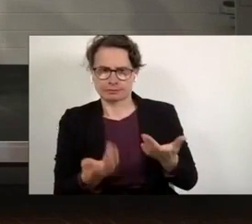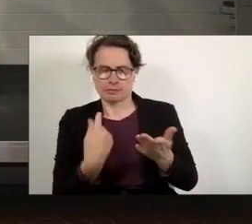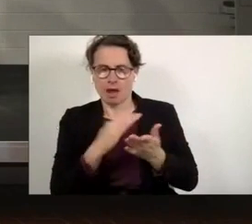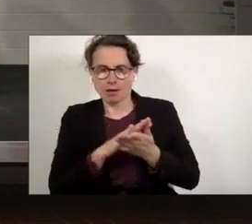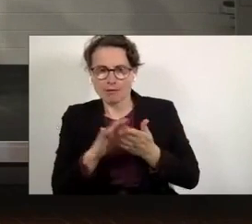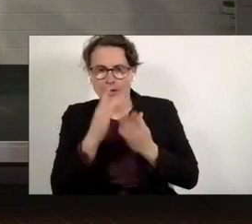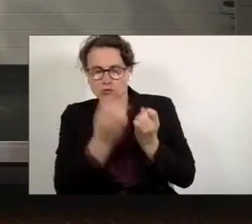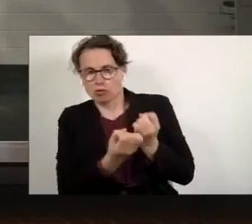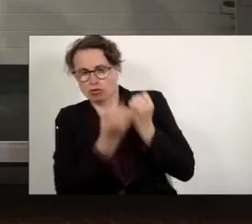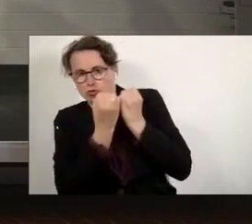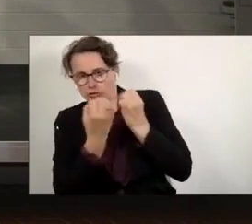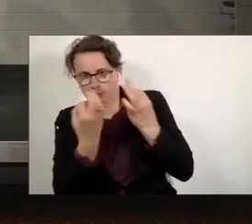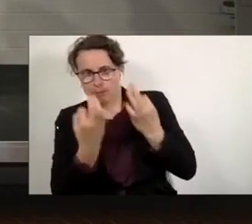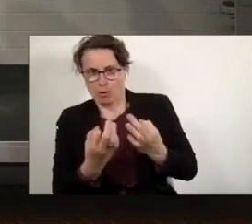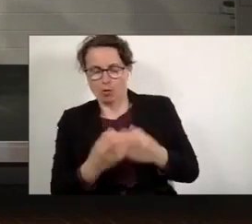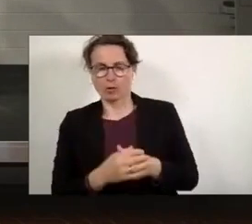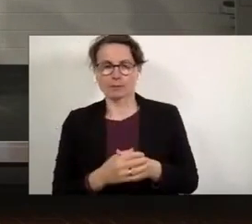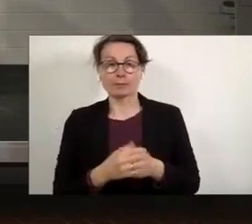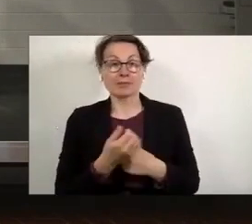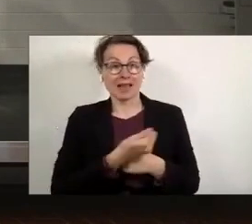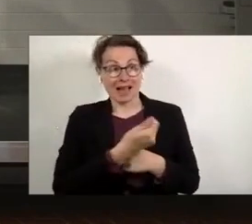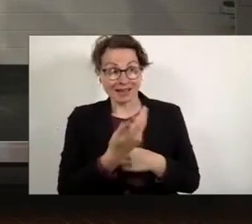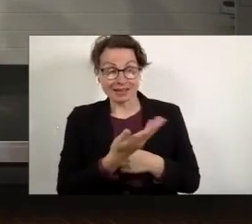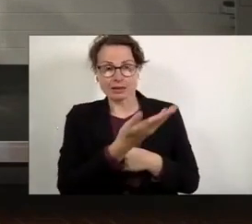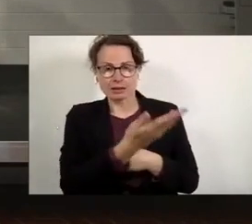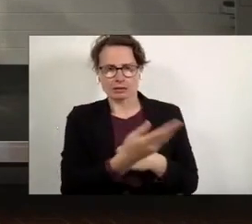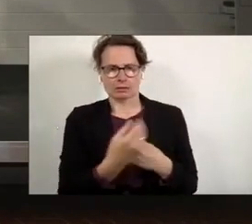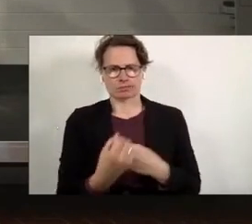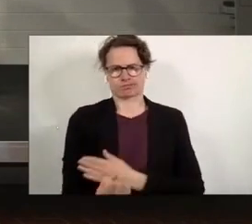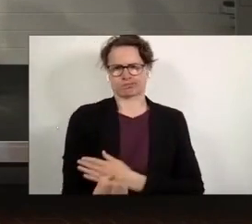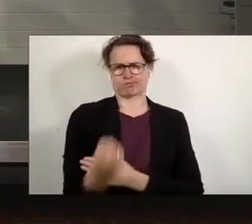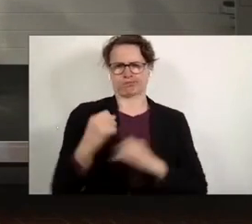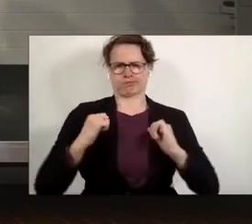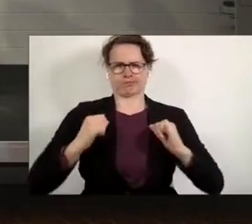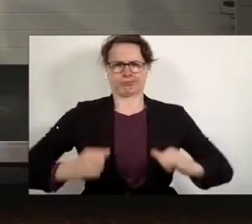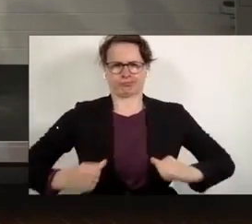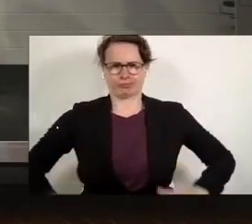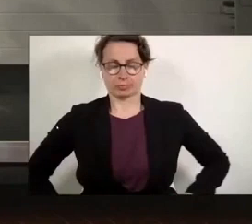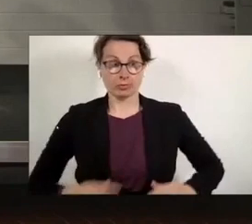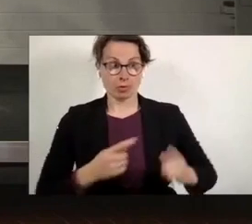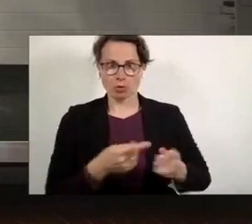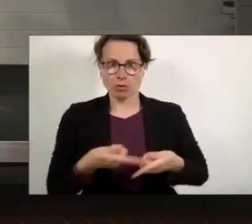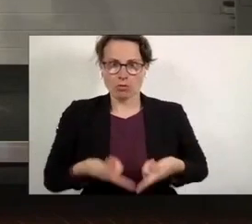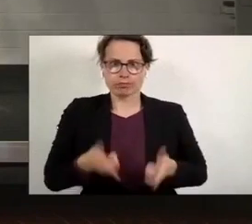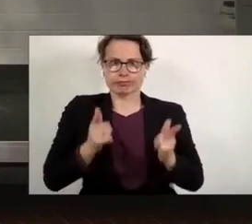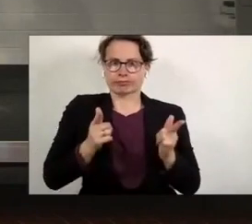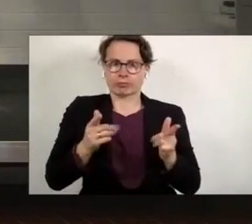schützen muss. Und einige waren halt fitter und die haben sich schon echt bewaffnet auf jeden Fall.